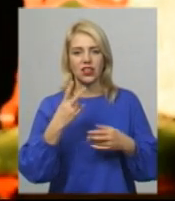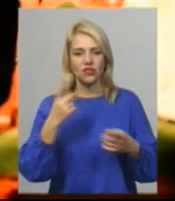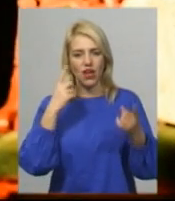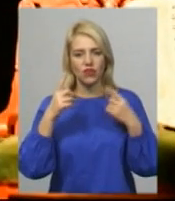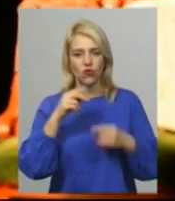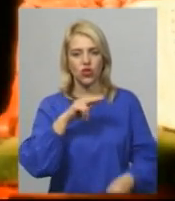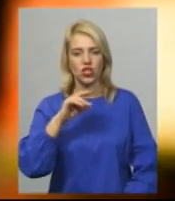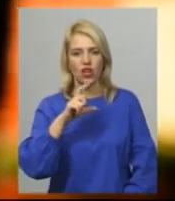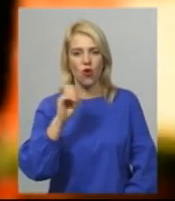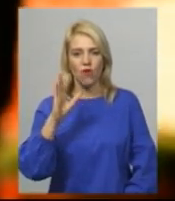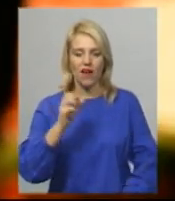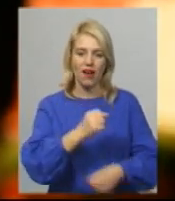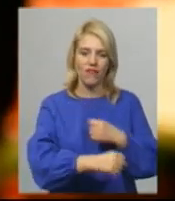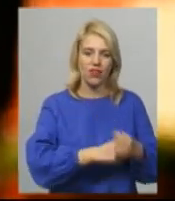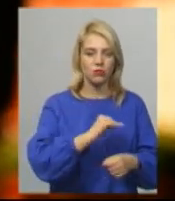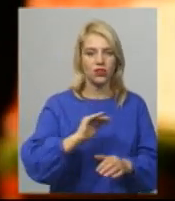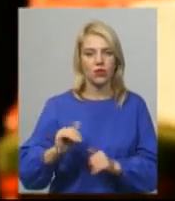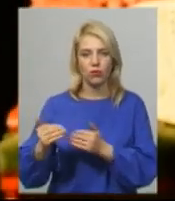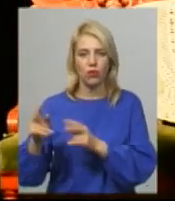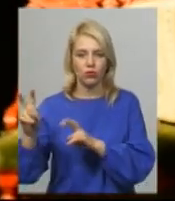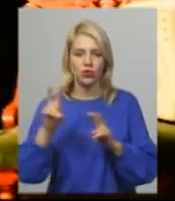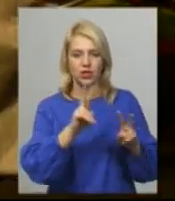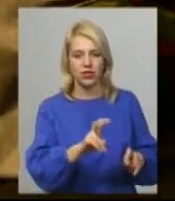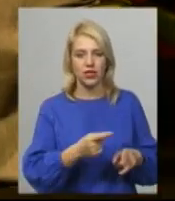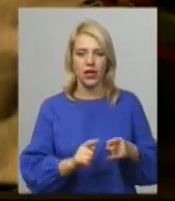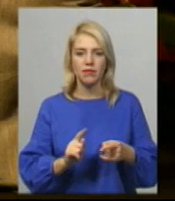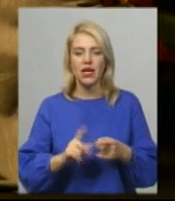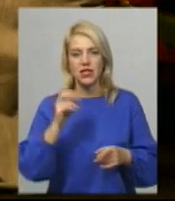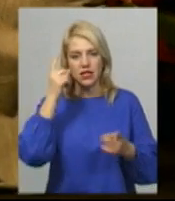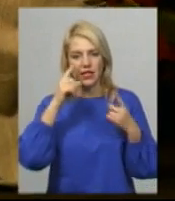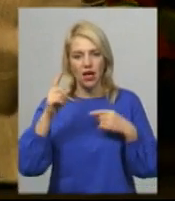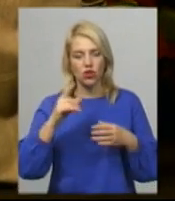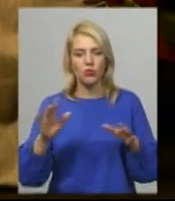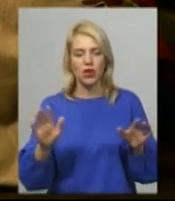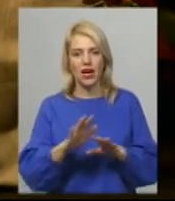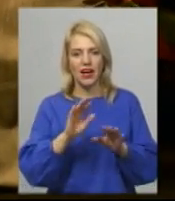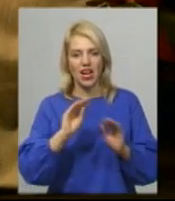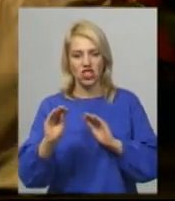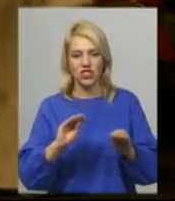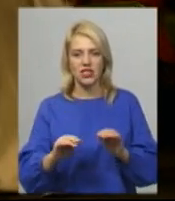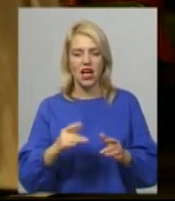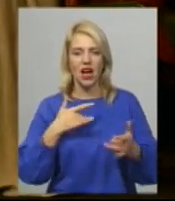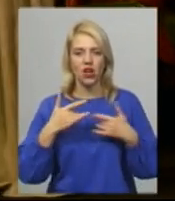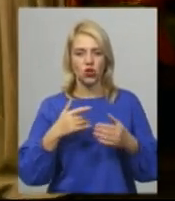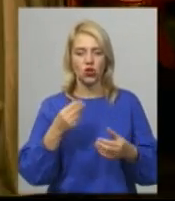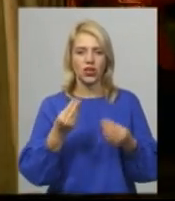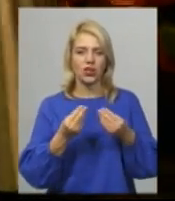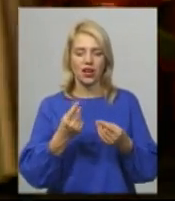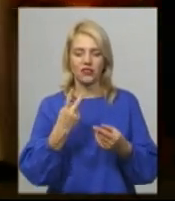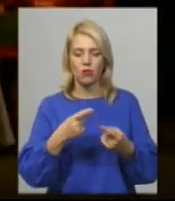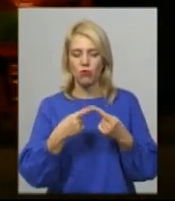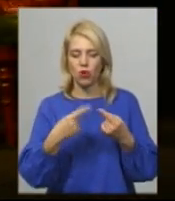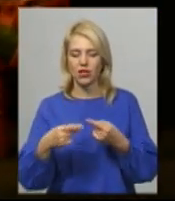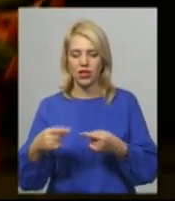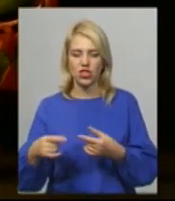«Ведмідь» та «Пропозиція». Режисер-постановник Михайло Ілляшенко. За задумом режисера, актори грають дві протилежні ролі. Ігор Натанчук